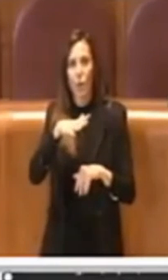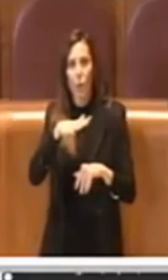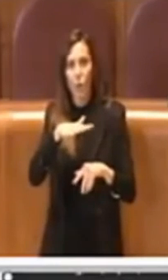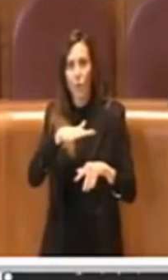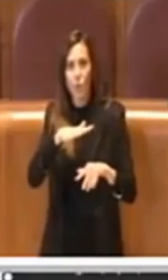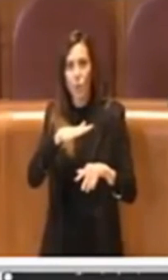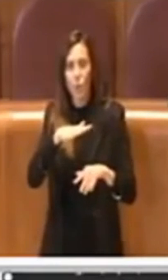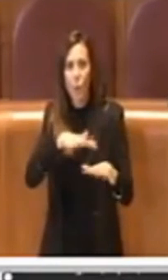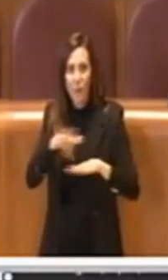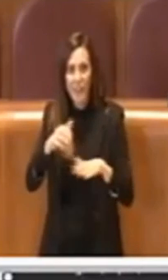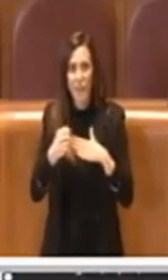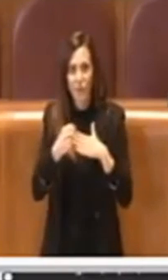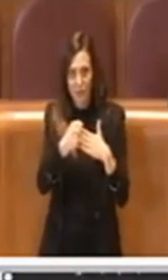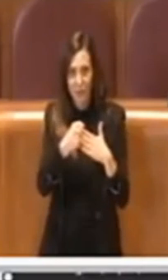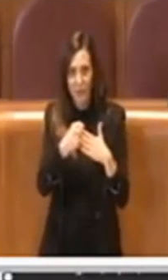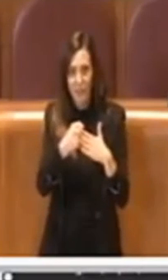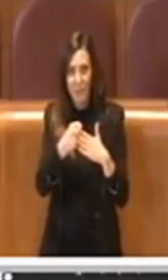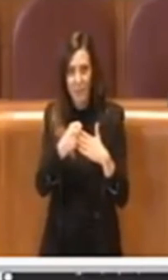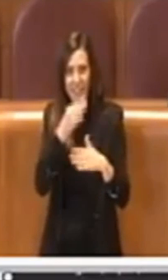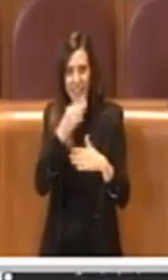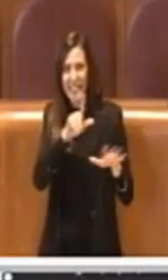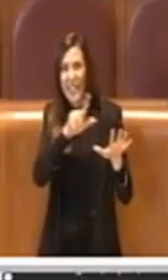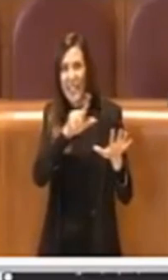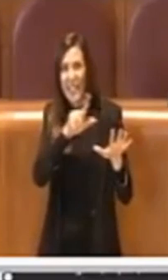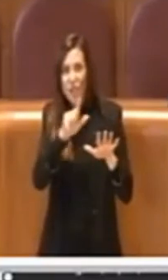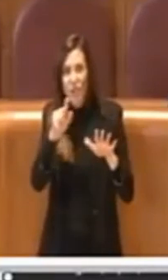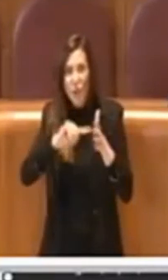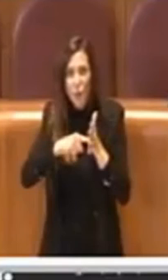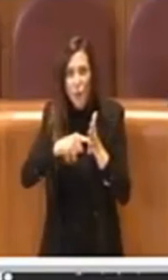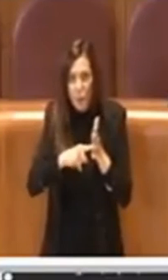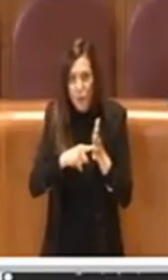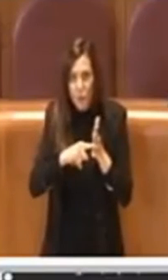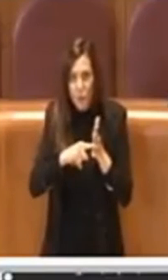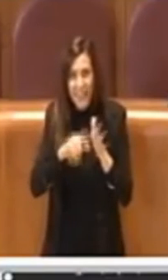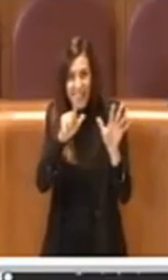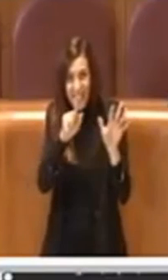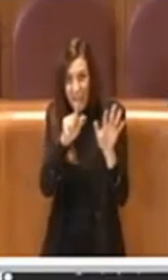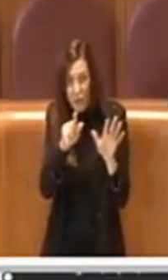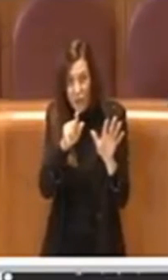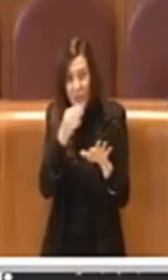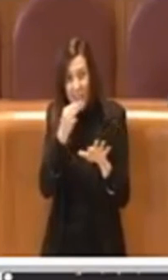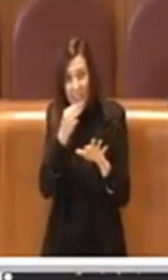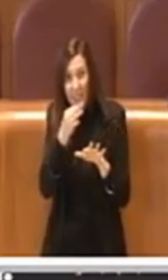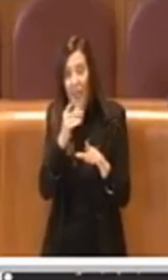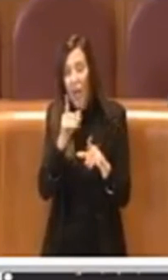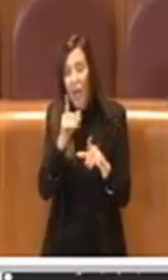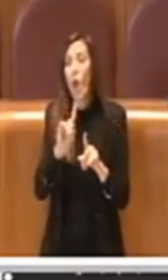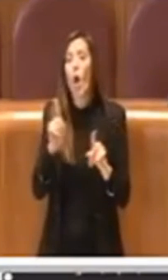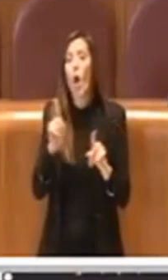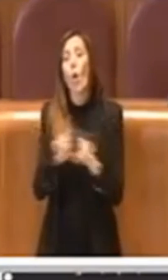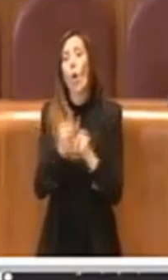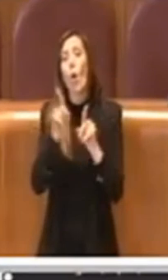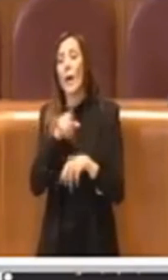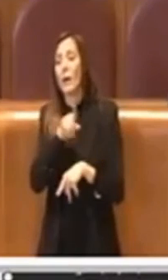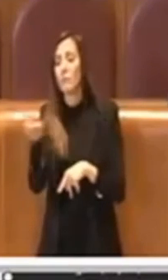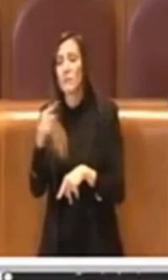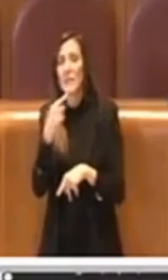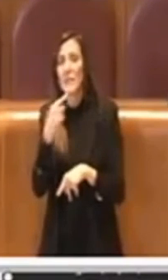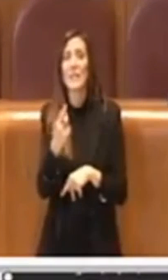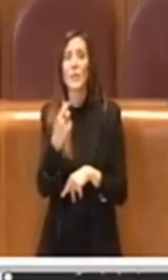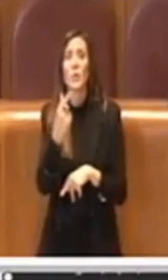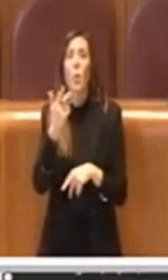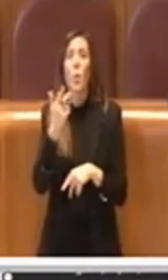governo nazionale. 700? Non come qualcuno ha dichiarato, non vi siete riusciti a far avere neanche qualche